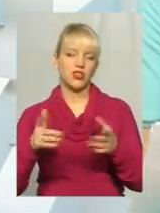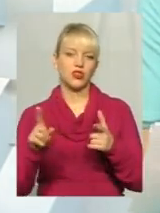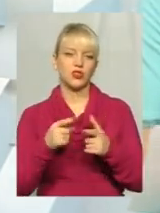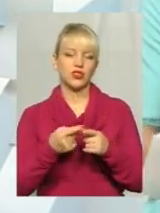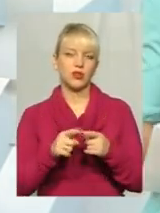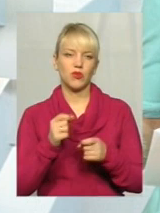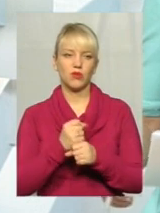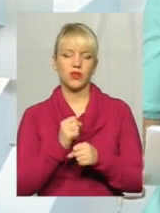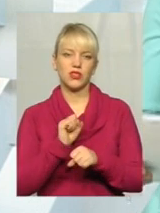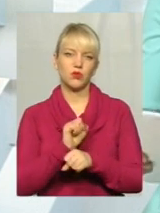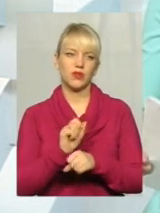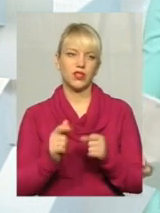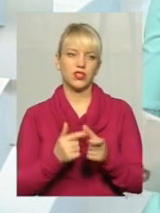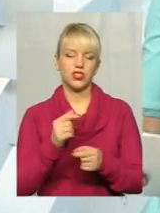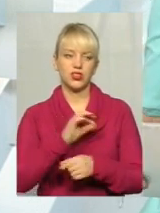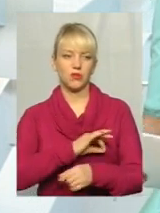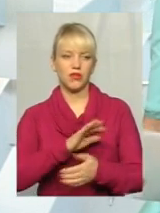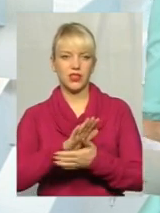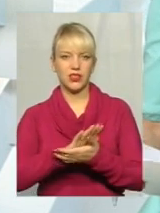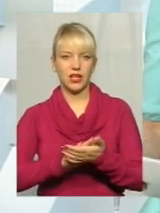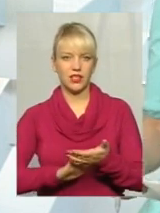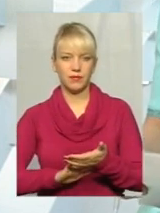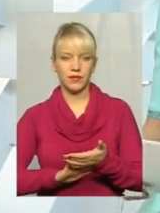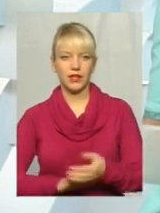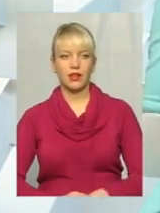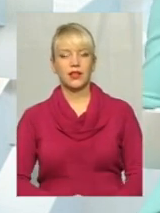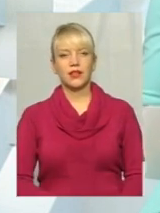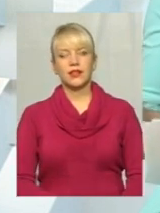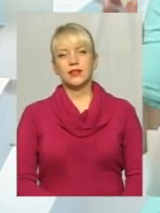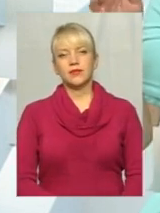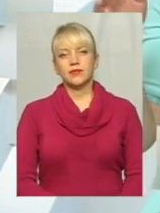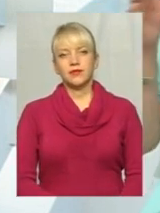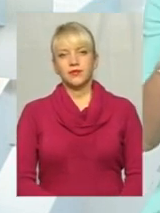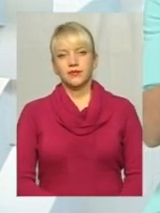експлуатувати далі. В продовження теми, скажіть, будь ласка, пане Олександре,